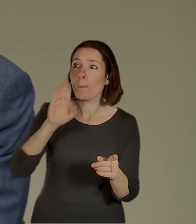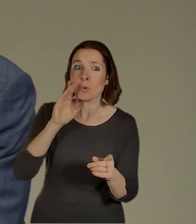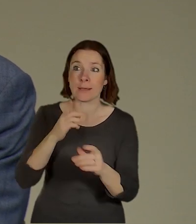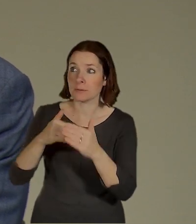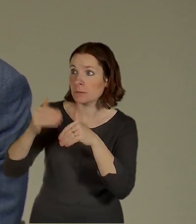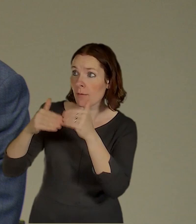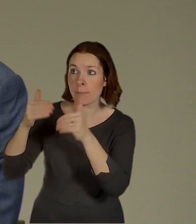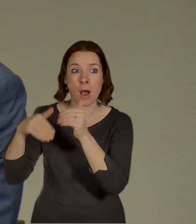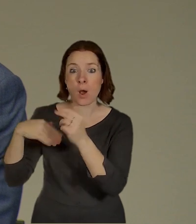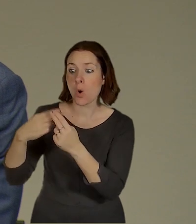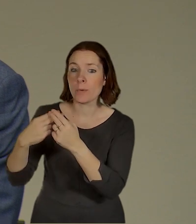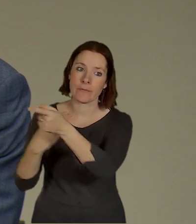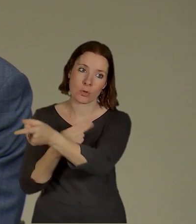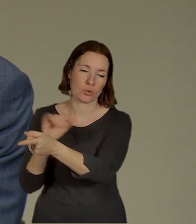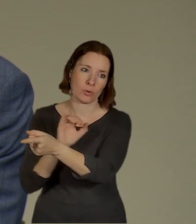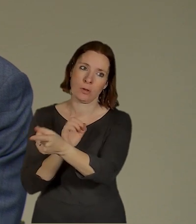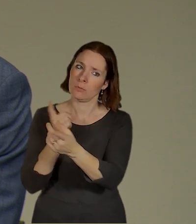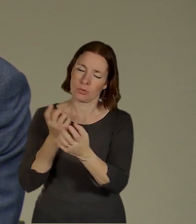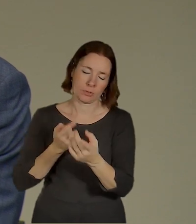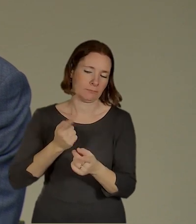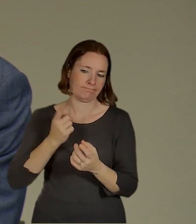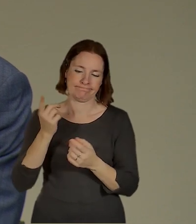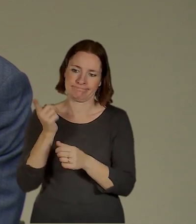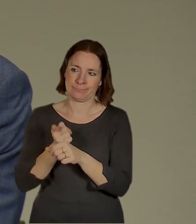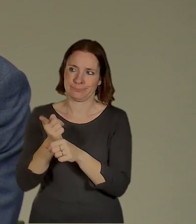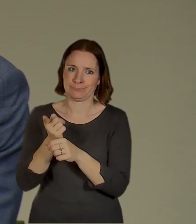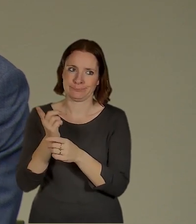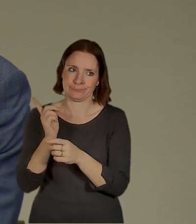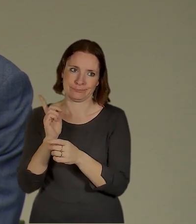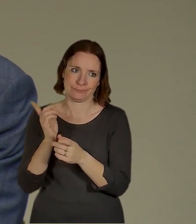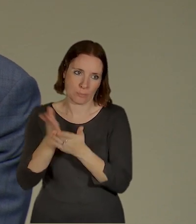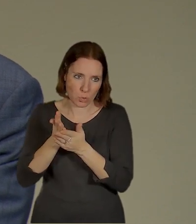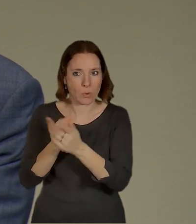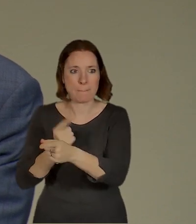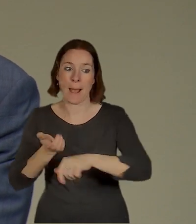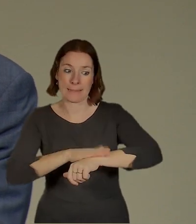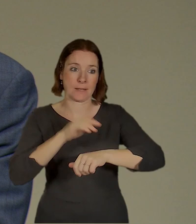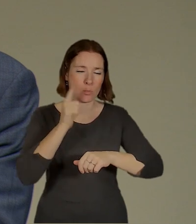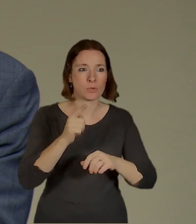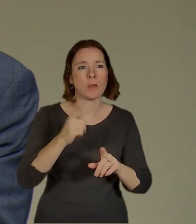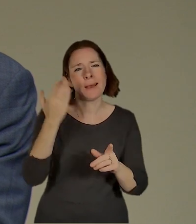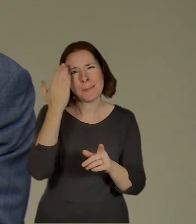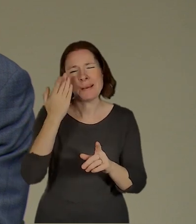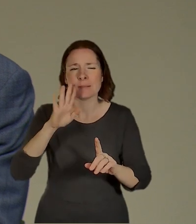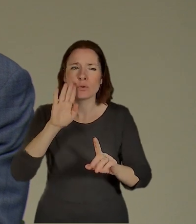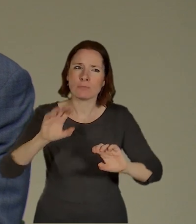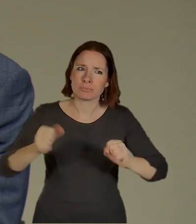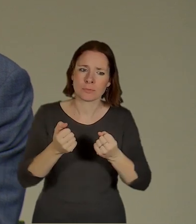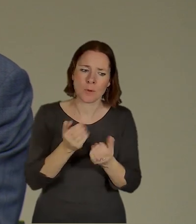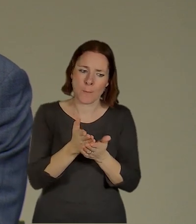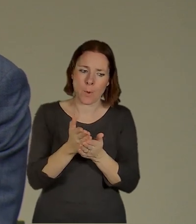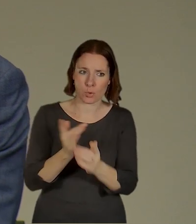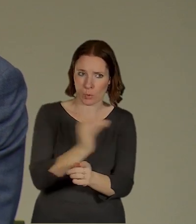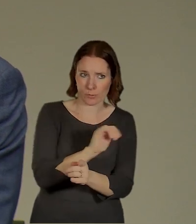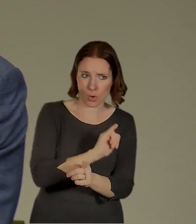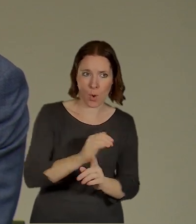režii magistrátu, to znamená, pravděpodobně by to připravovala pražská developerská společnost. Původně, to znamená